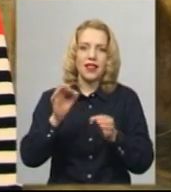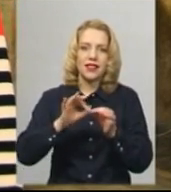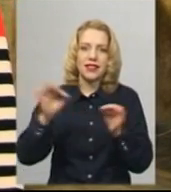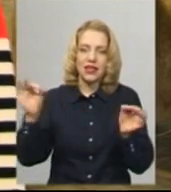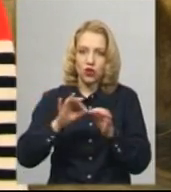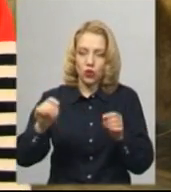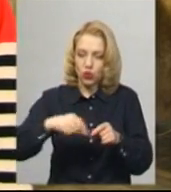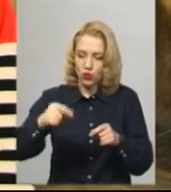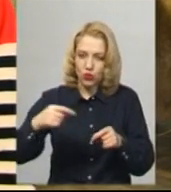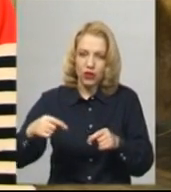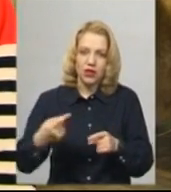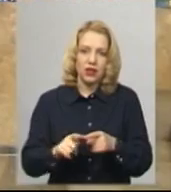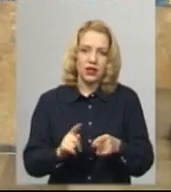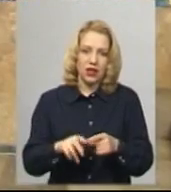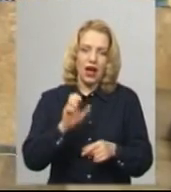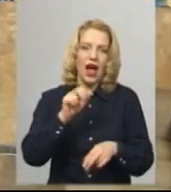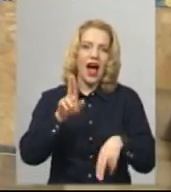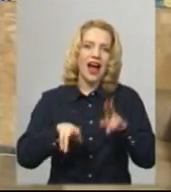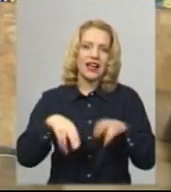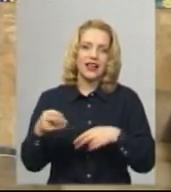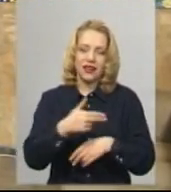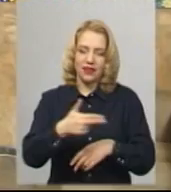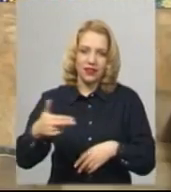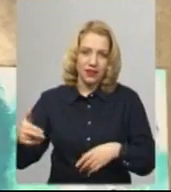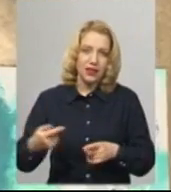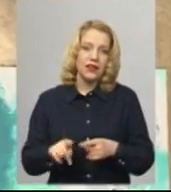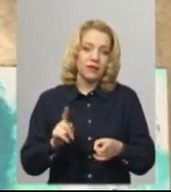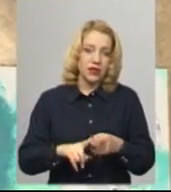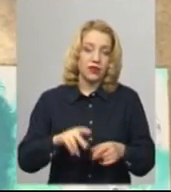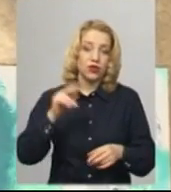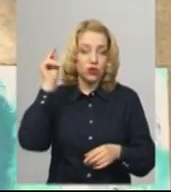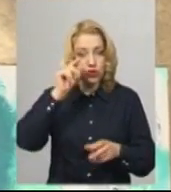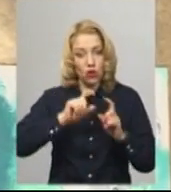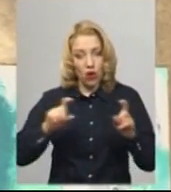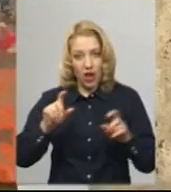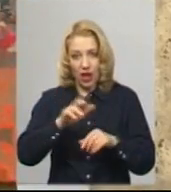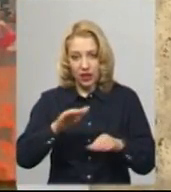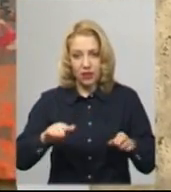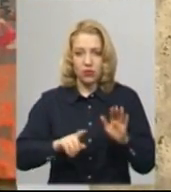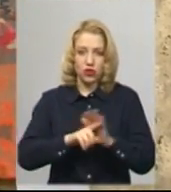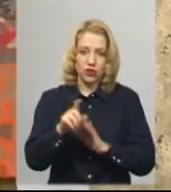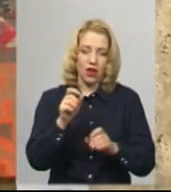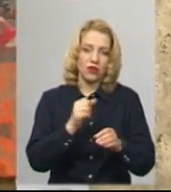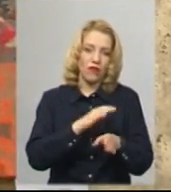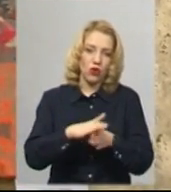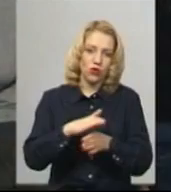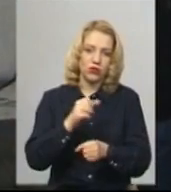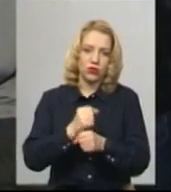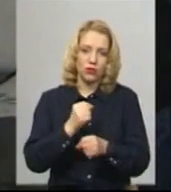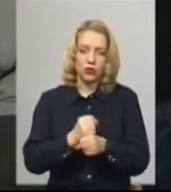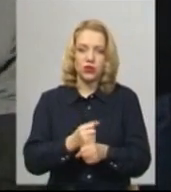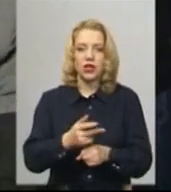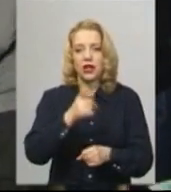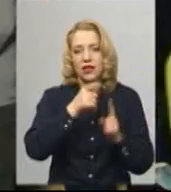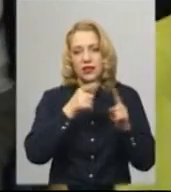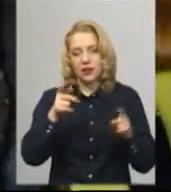акриловий живопис. Марія Крамар додає, школярі починають виконувати роботи в другому семестрі 12 класу протягом трьох